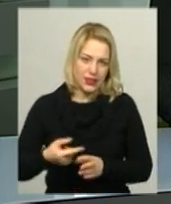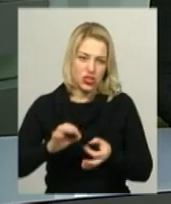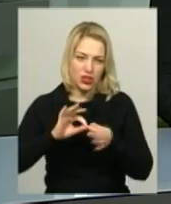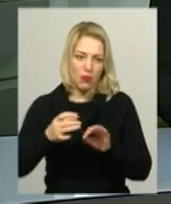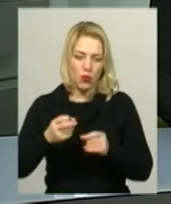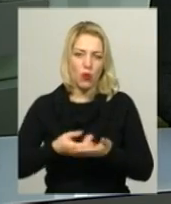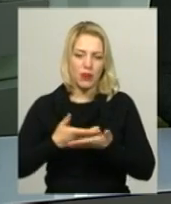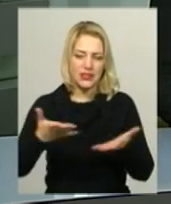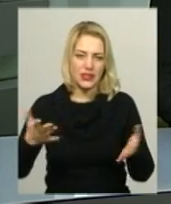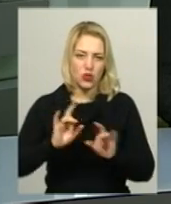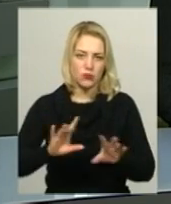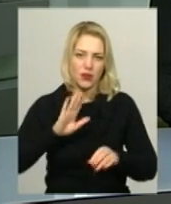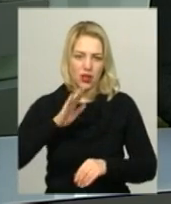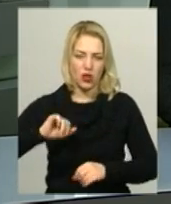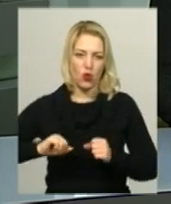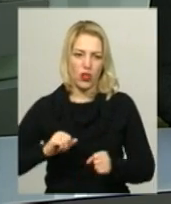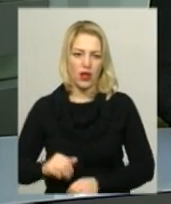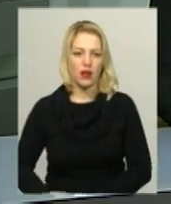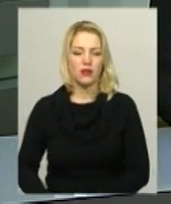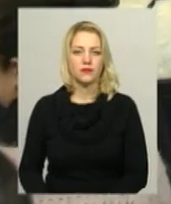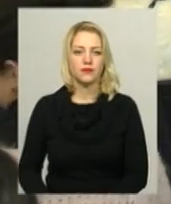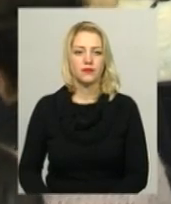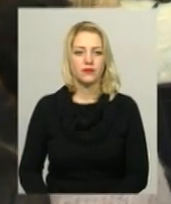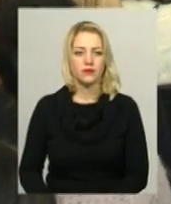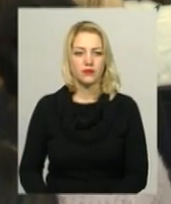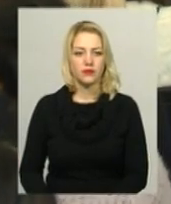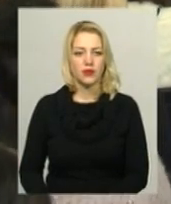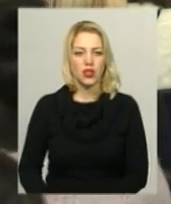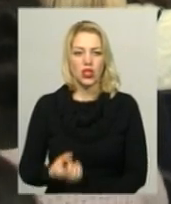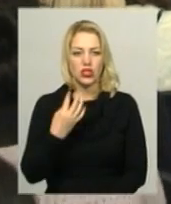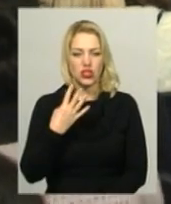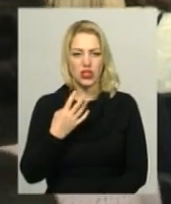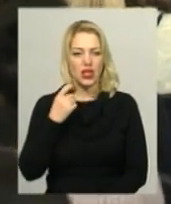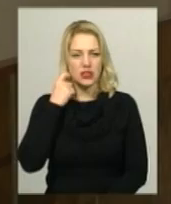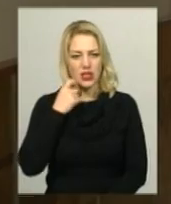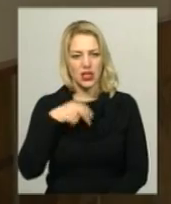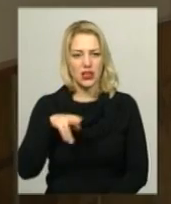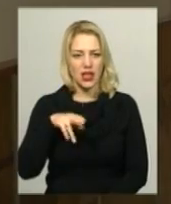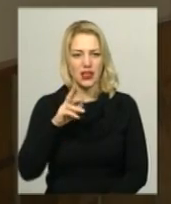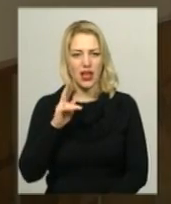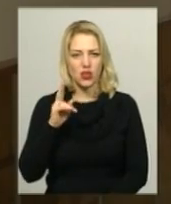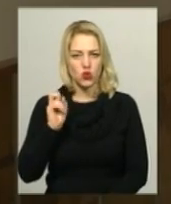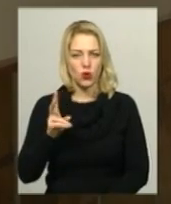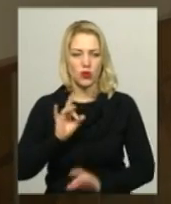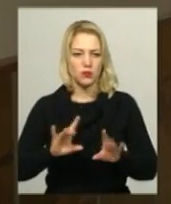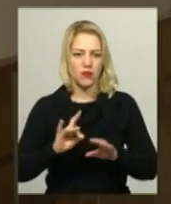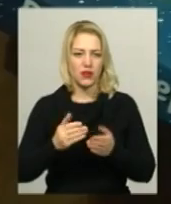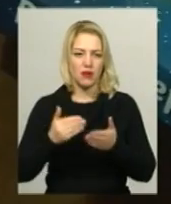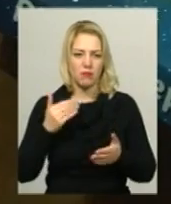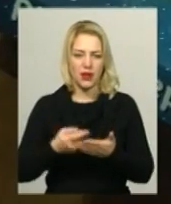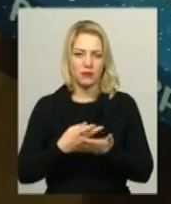презентацію розповість моя колега Вікторія Зелінська. 14-річна Дарина Янчук розповідає, перед